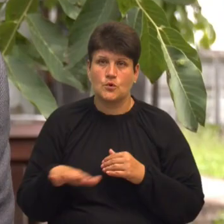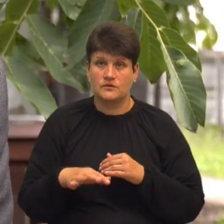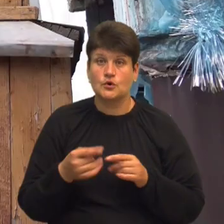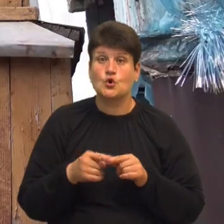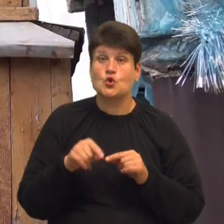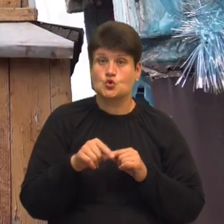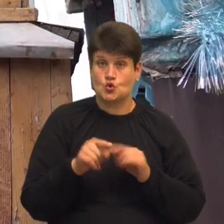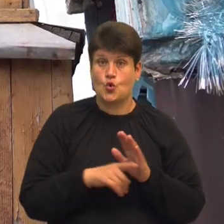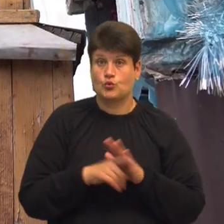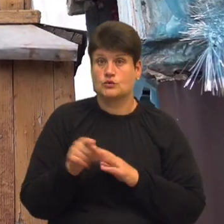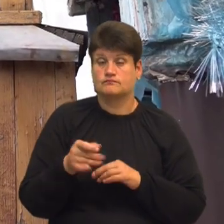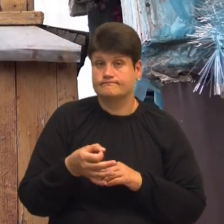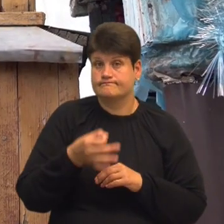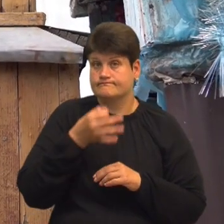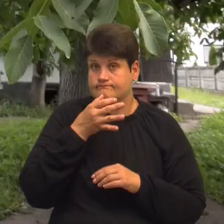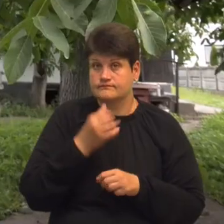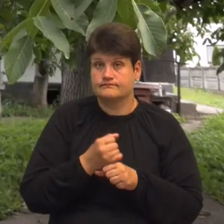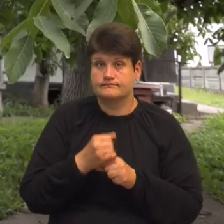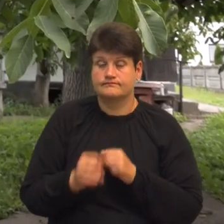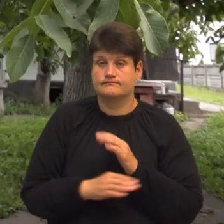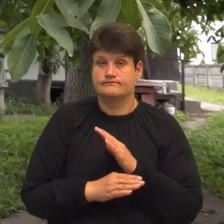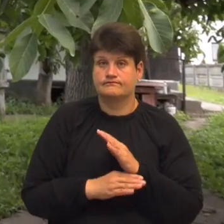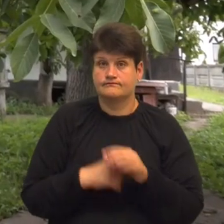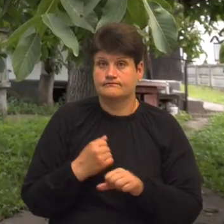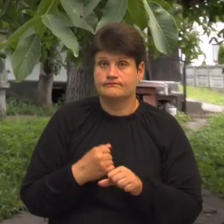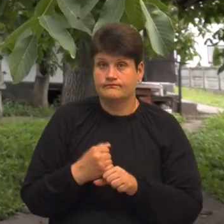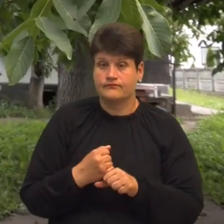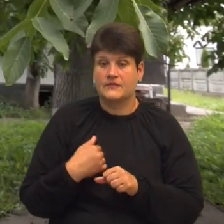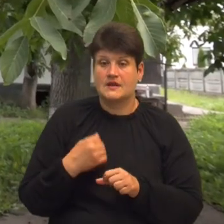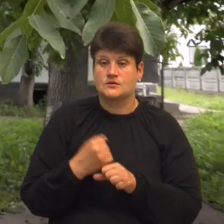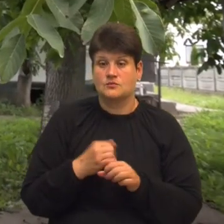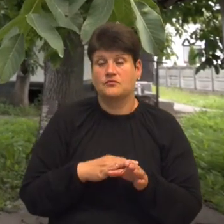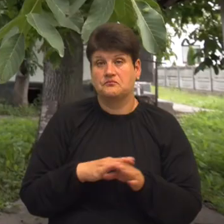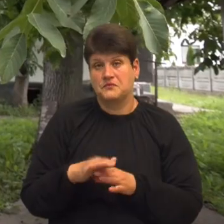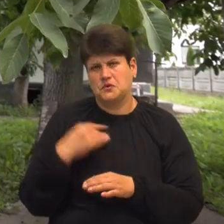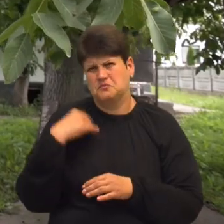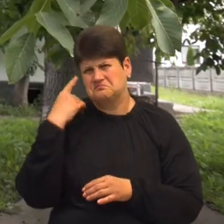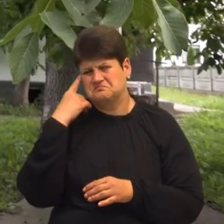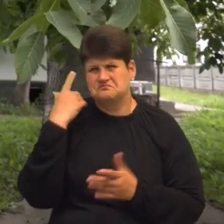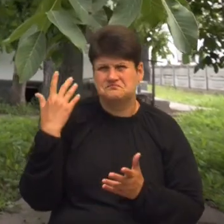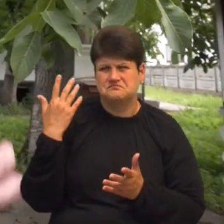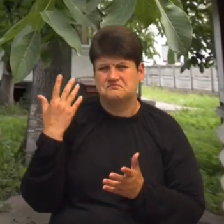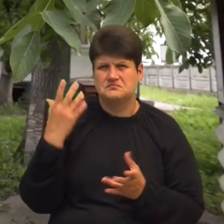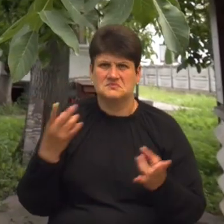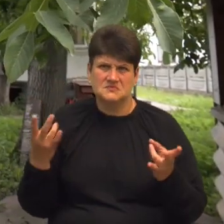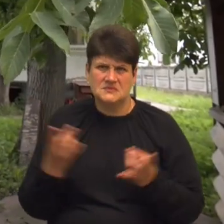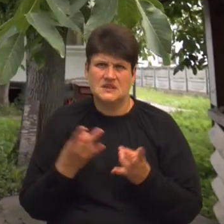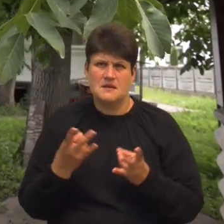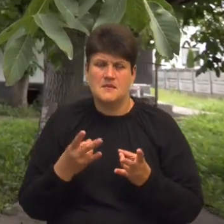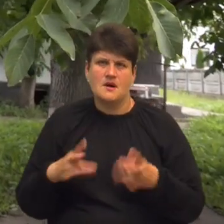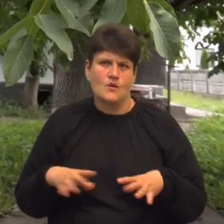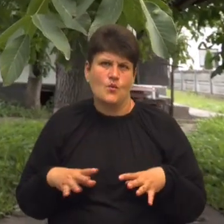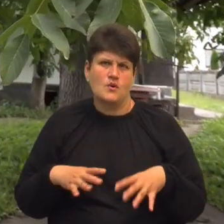почалося його захоплення до виробів з дерева. «Я робив той возик, думаю собі, треба коника зробити.